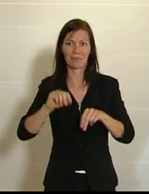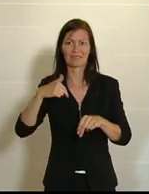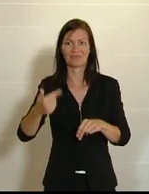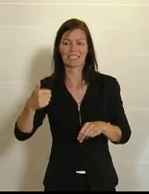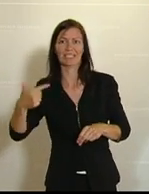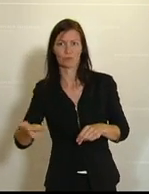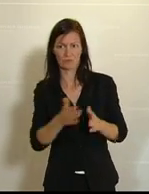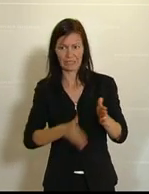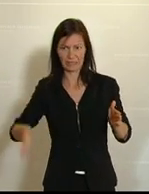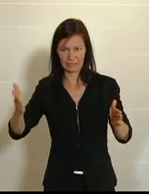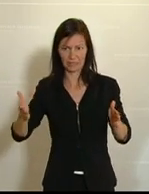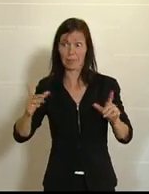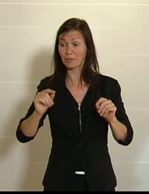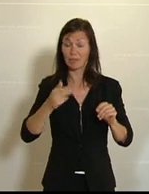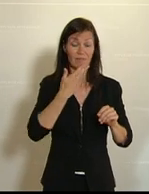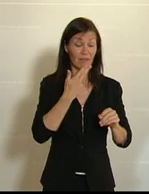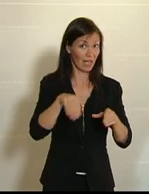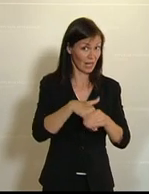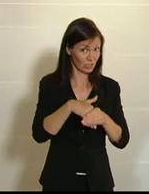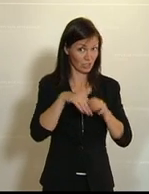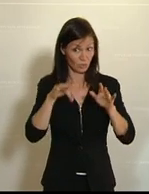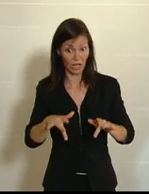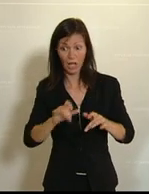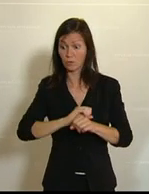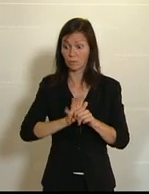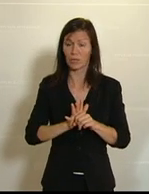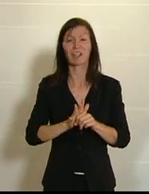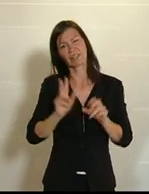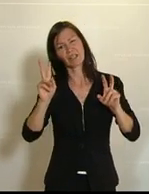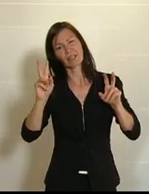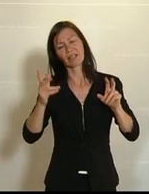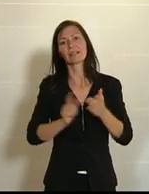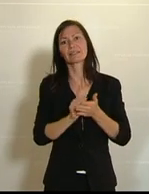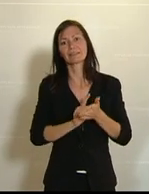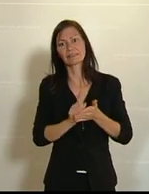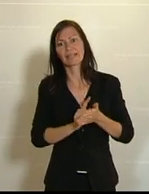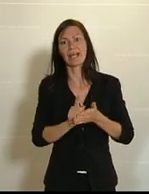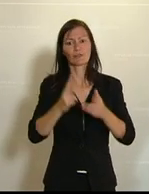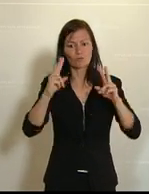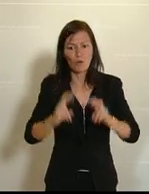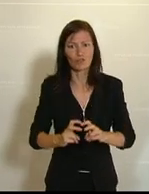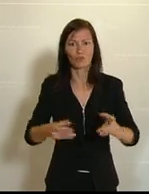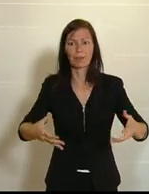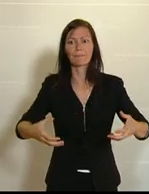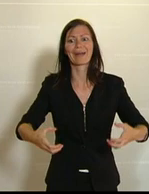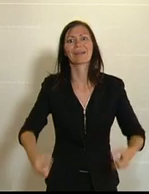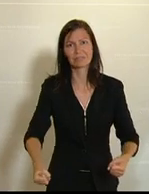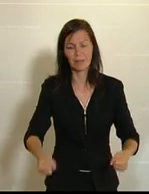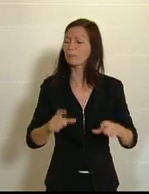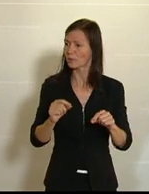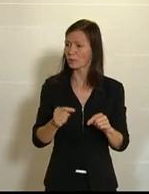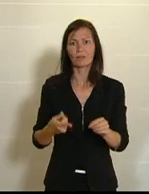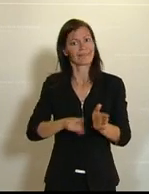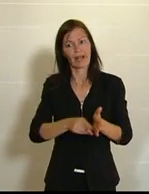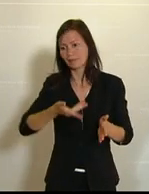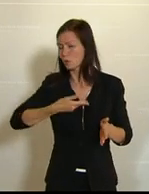Anstellungsverhältnis ist, durch die Bremsung, die Covid hervorgerufen hat, zu einem Nachteil kommt. Gleichzeitig